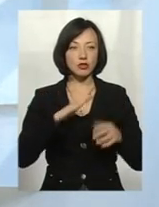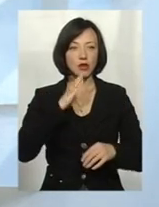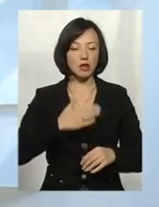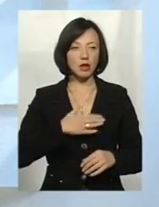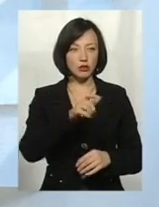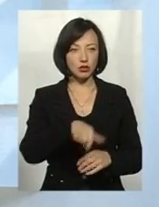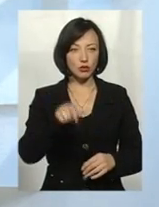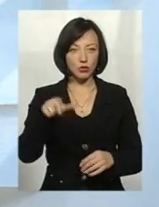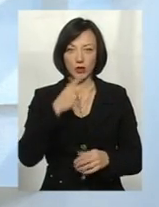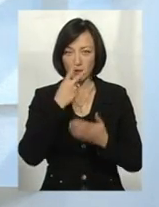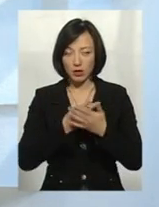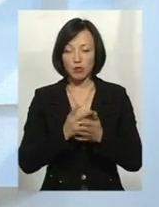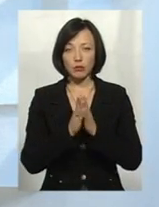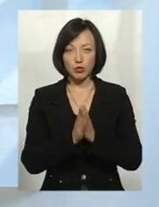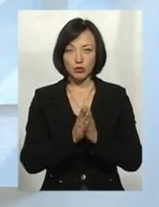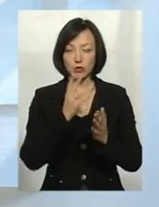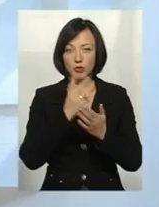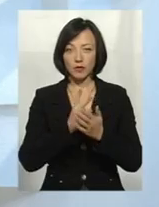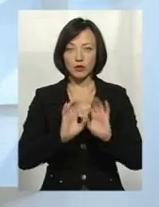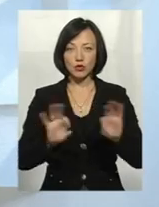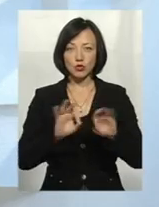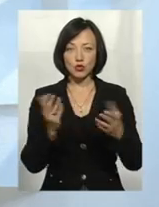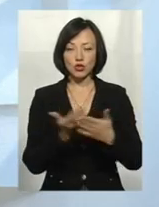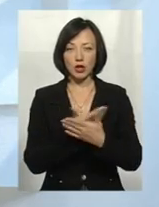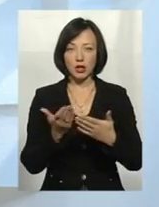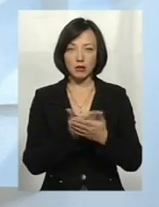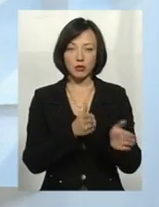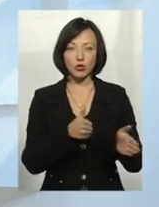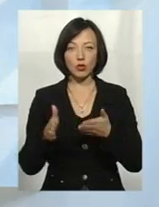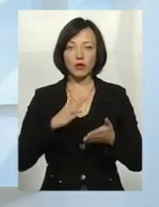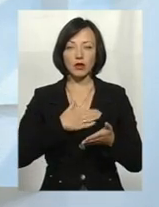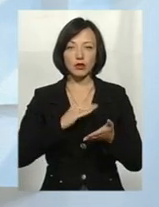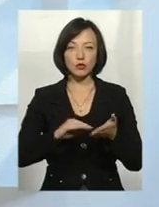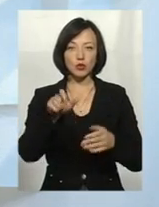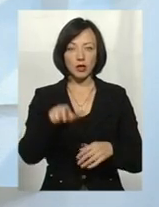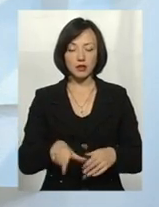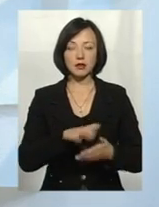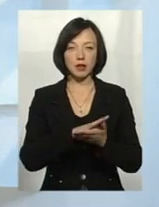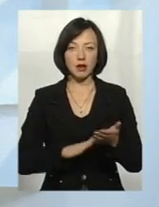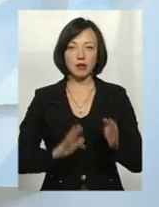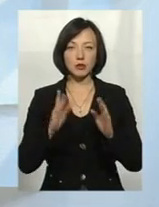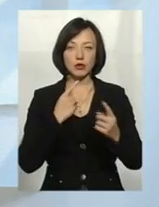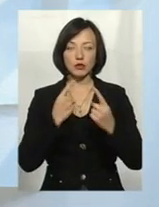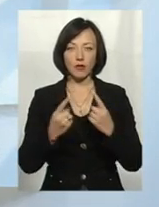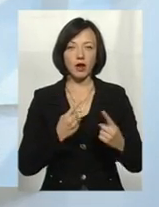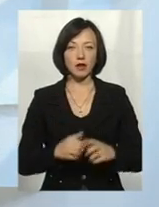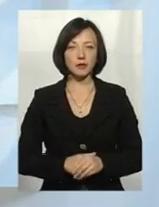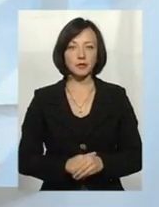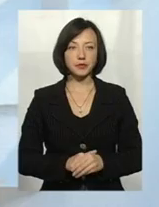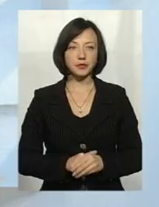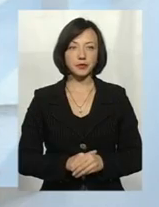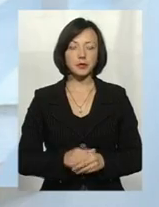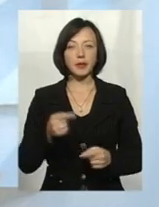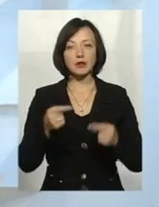нашого глядача, прошу переглянути сюжет, підготовлений моєю колегою, а далі ми продовжимо розмову у студії,